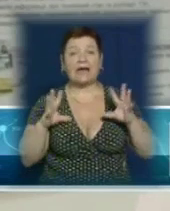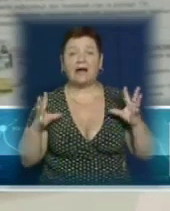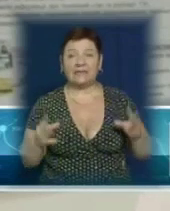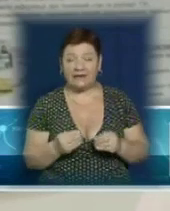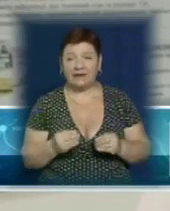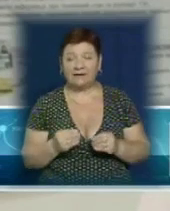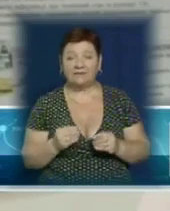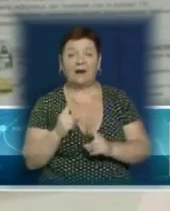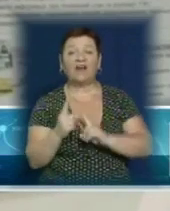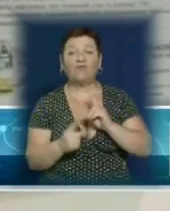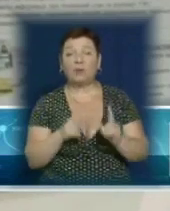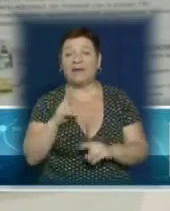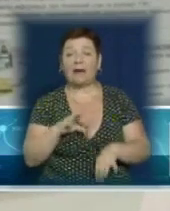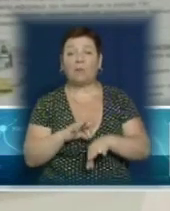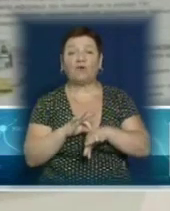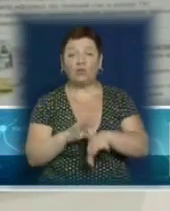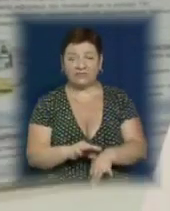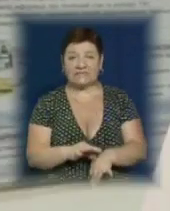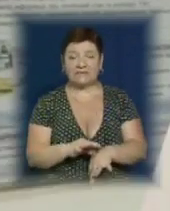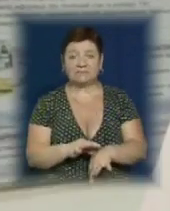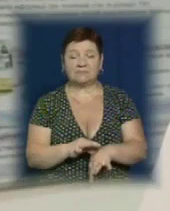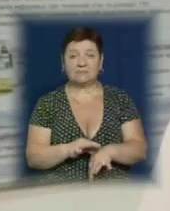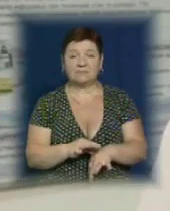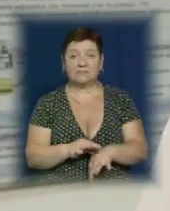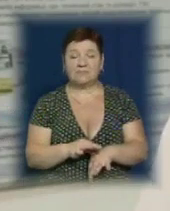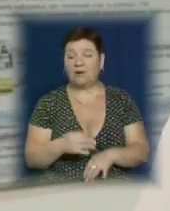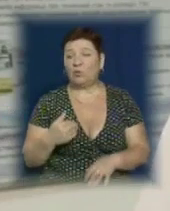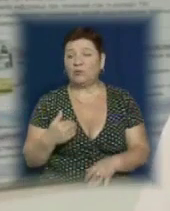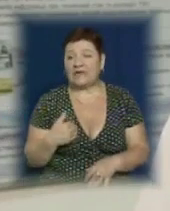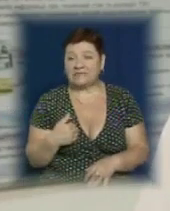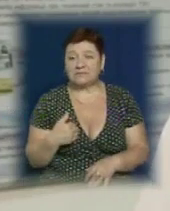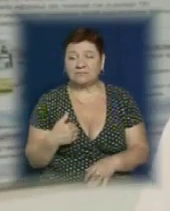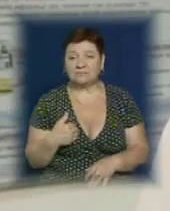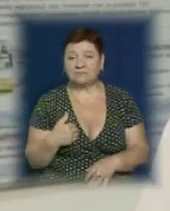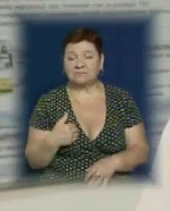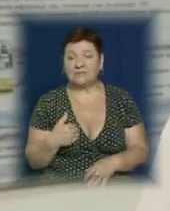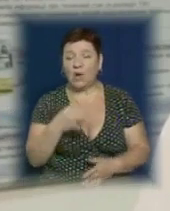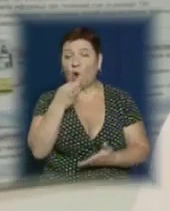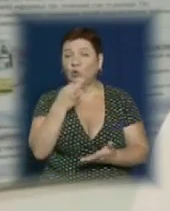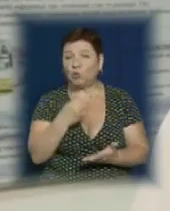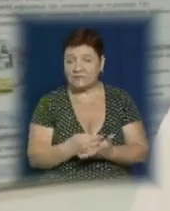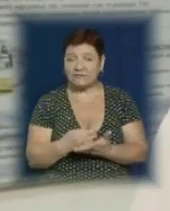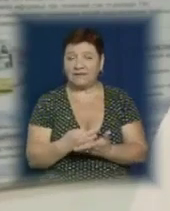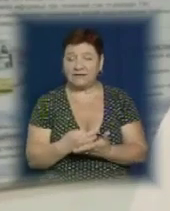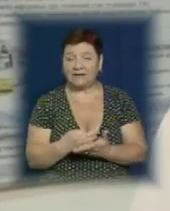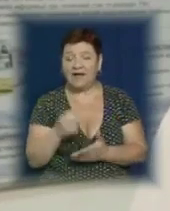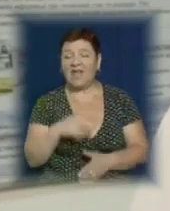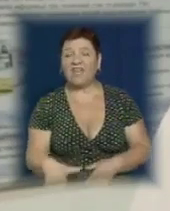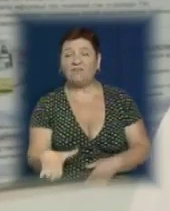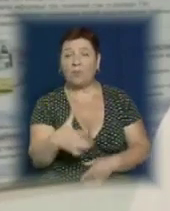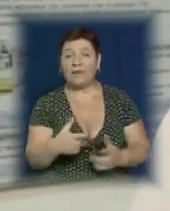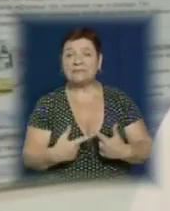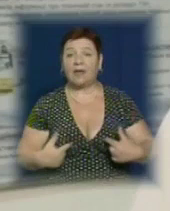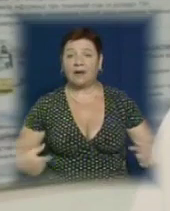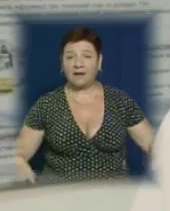реформи, яка проводиться. І нас цікавить досвід європейських країн,